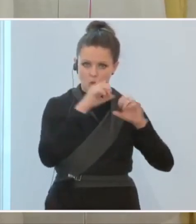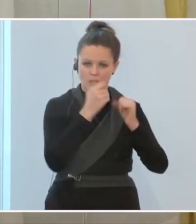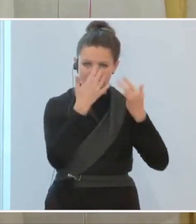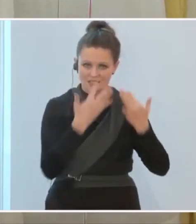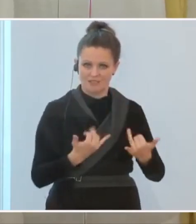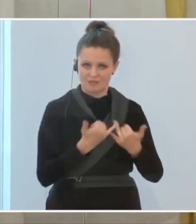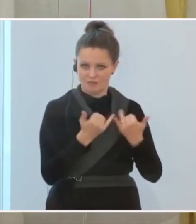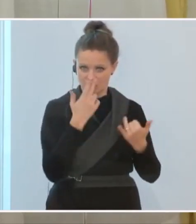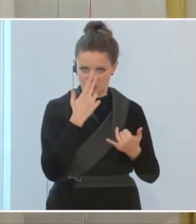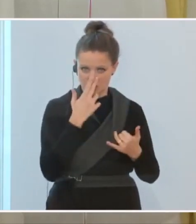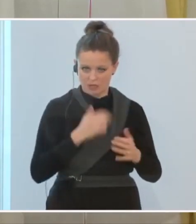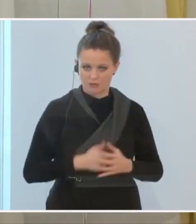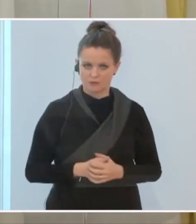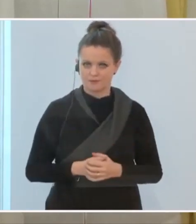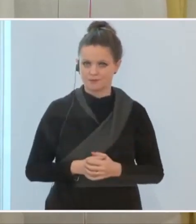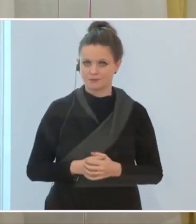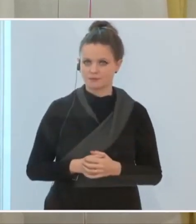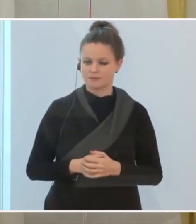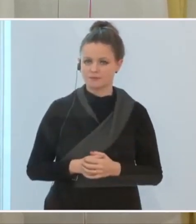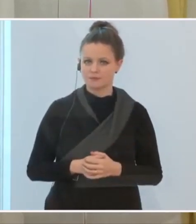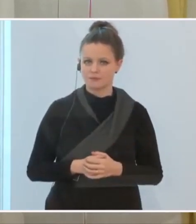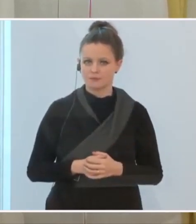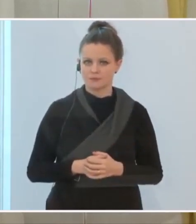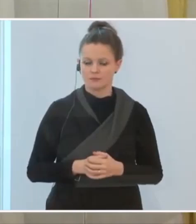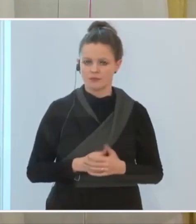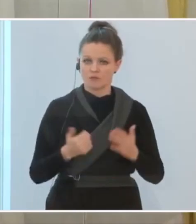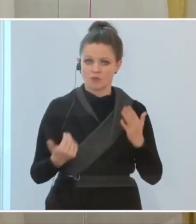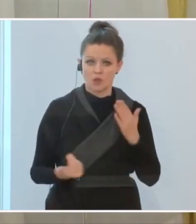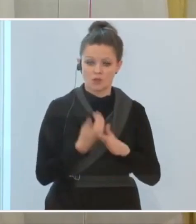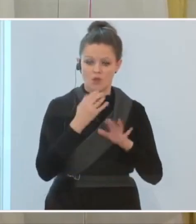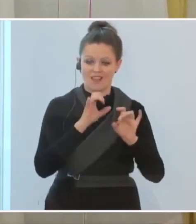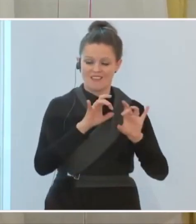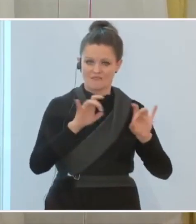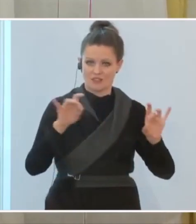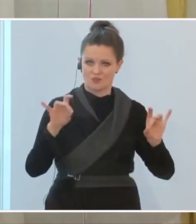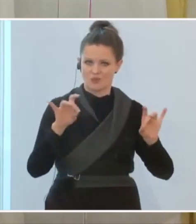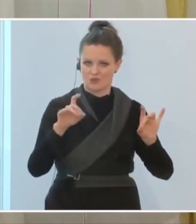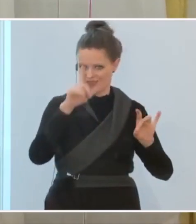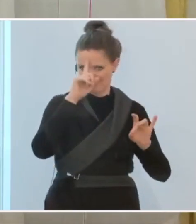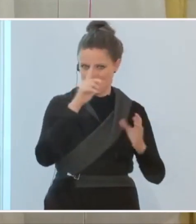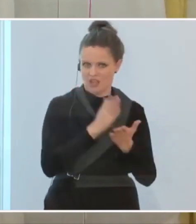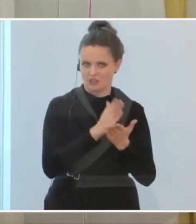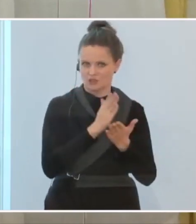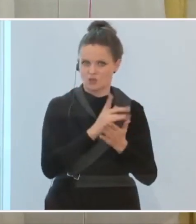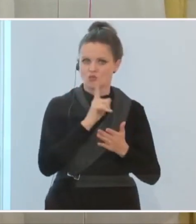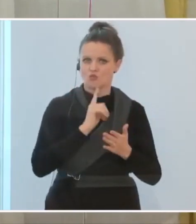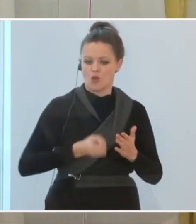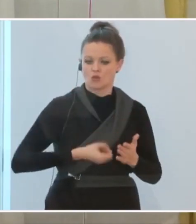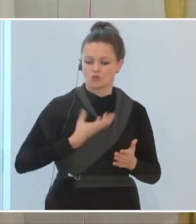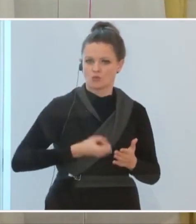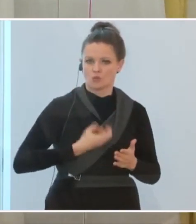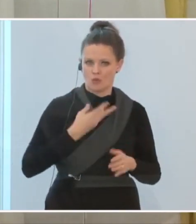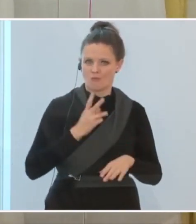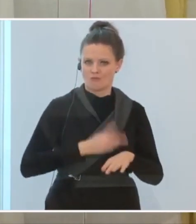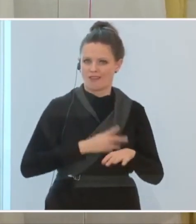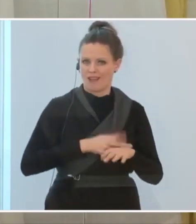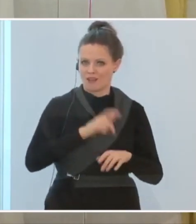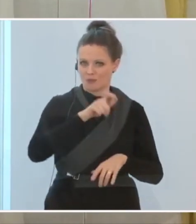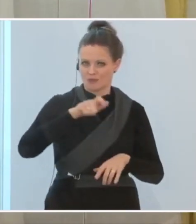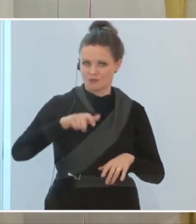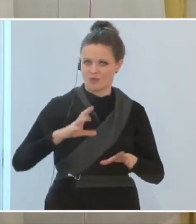entwickelt hat, etc. Denn bei den Neuinfektionen habe ich ja bekanntlicherweise nur die symptomatischen Personen